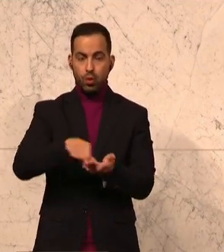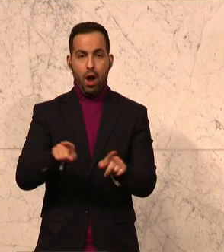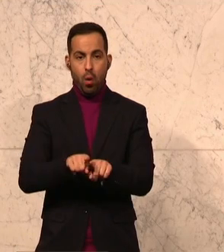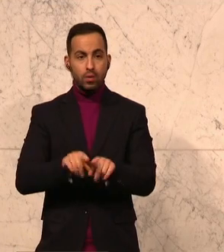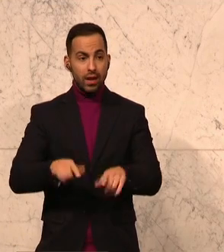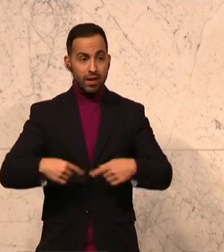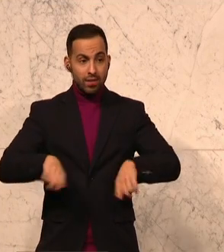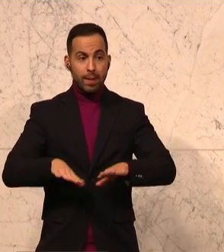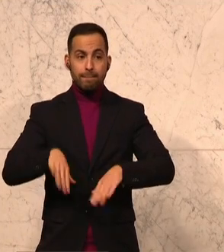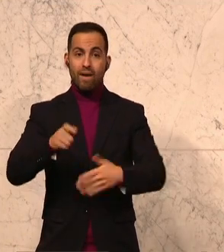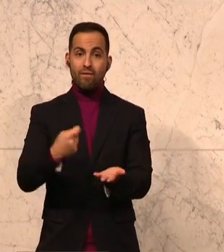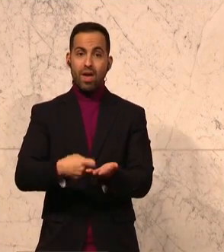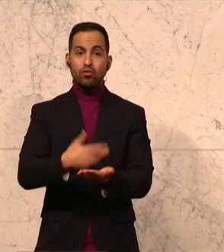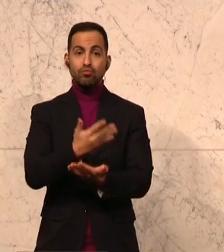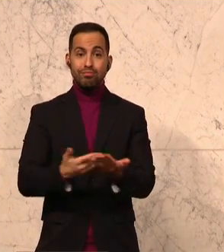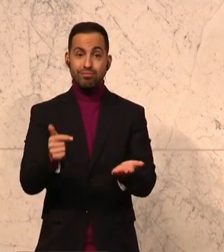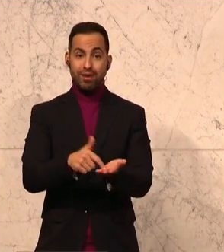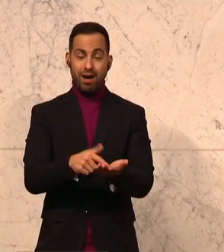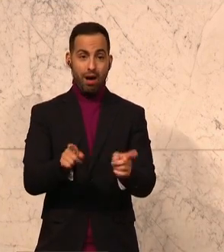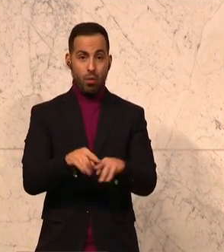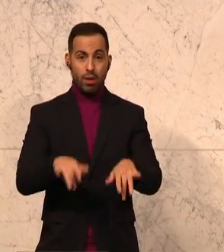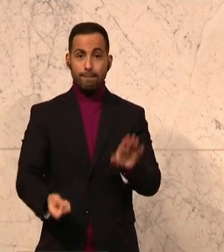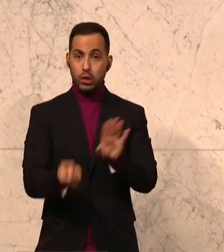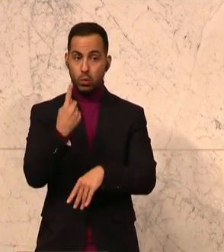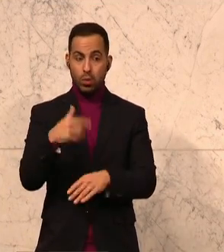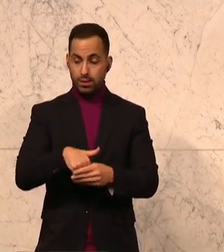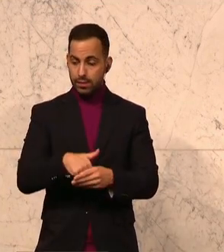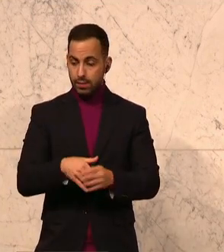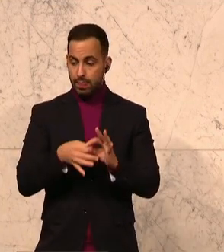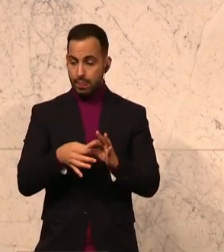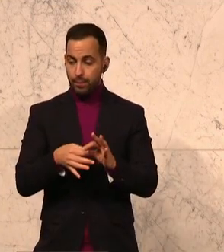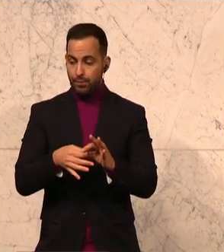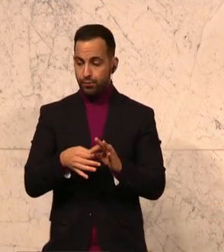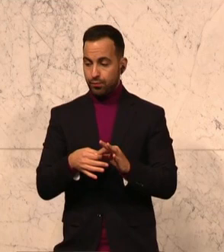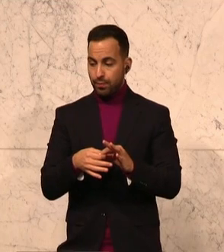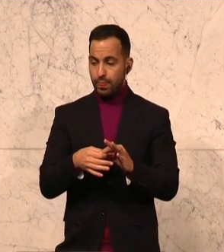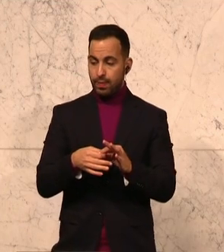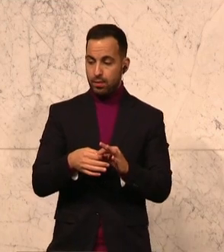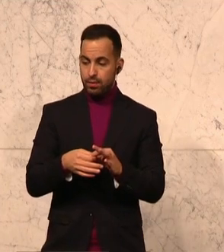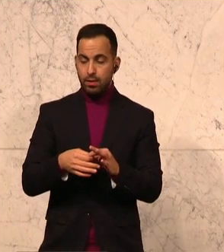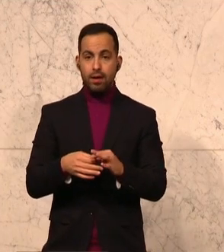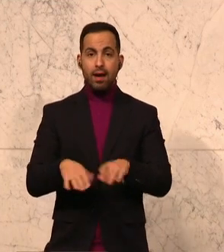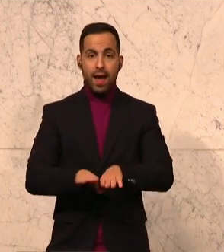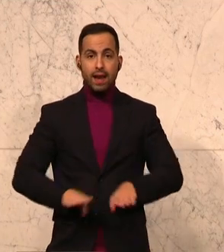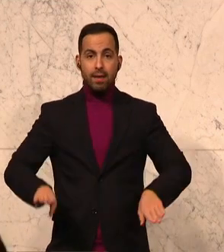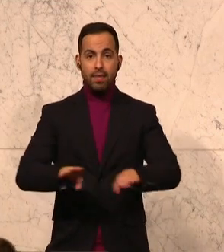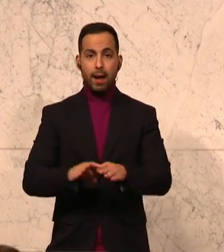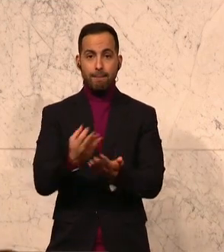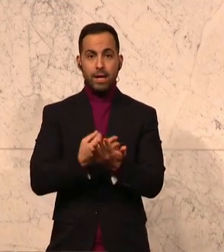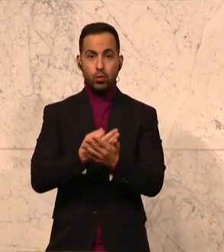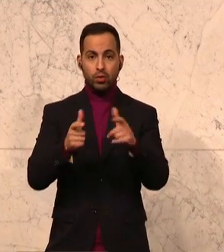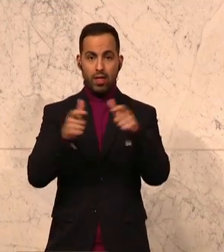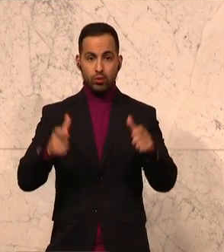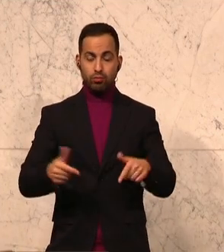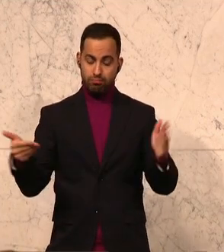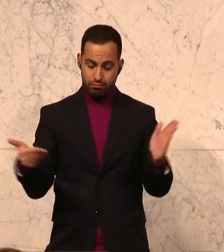Wir müssen mehr Wert auf die Sprache vor allem schon in den elementaren Bildungseinrichtungen legen. Das ist